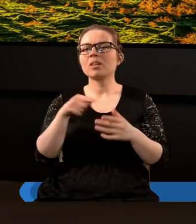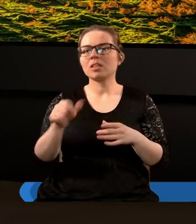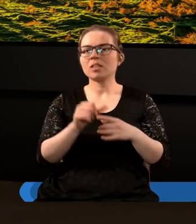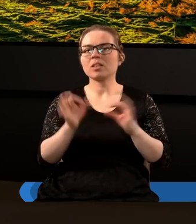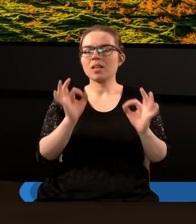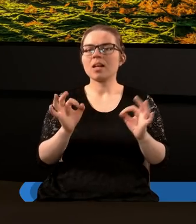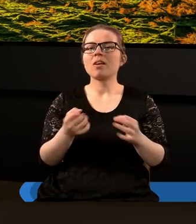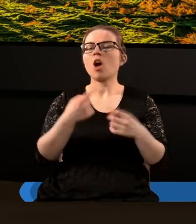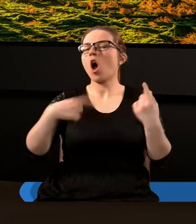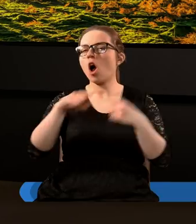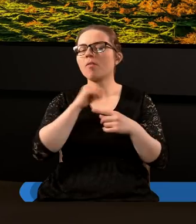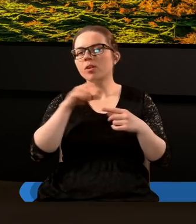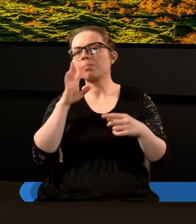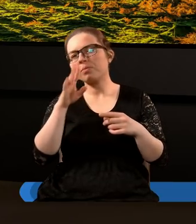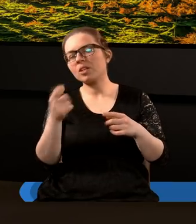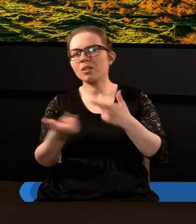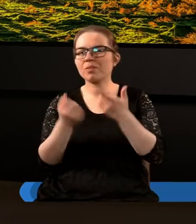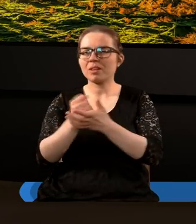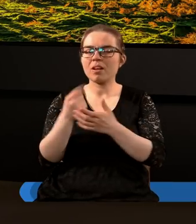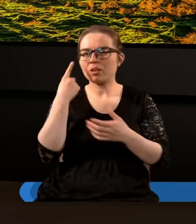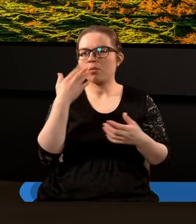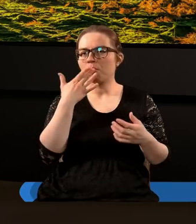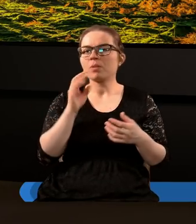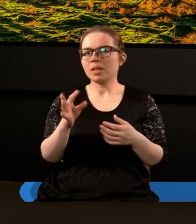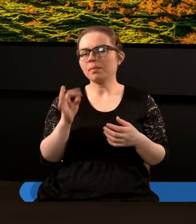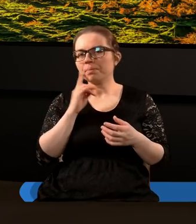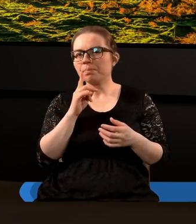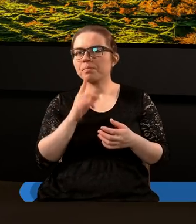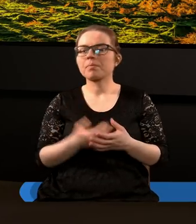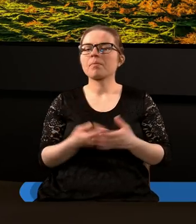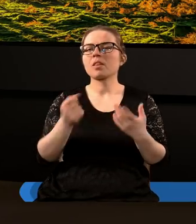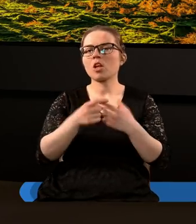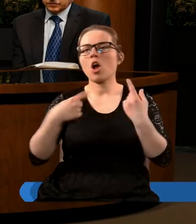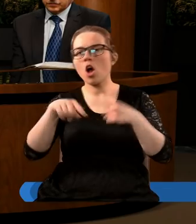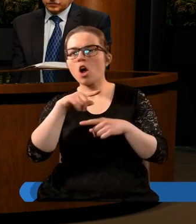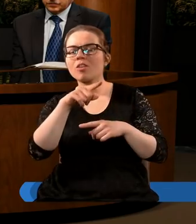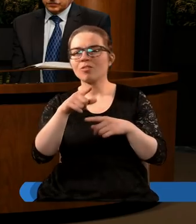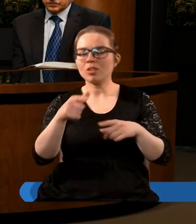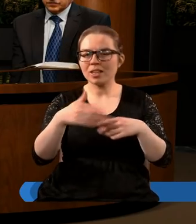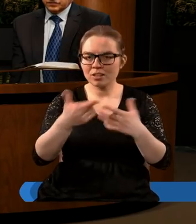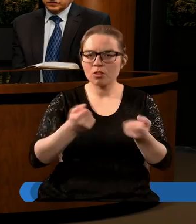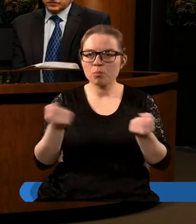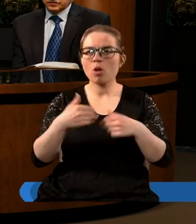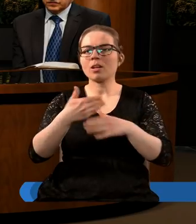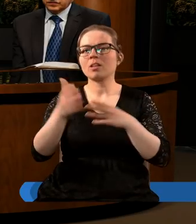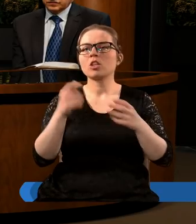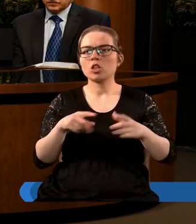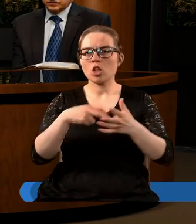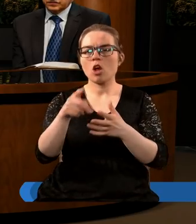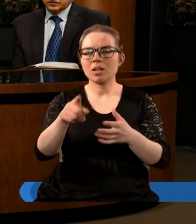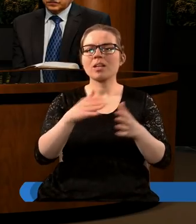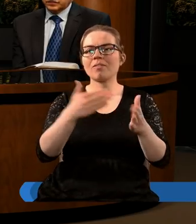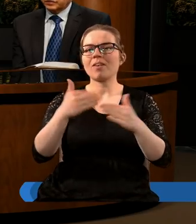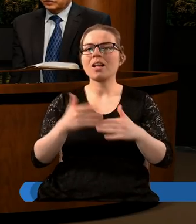wydaje że ale odwrócą się sympatii jak wspomniałem tak do odwrócenia sympatii dojdzie szesnasty wersji